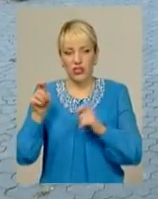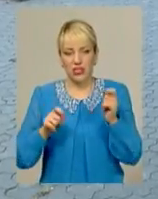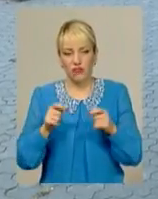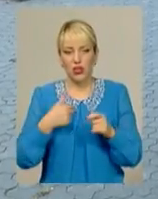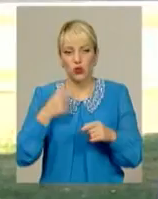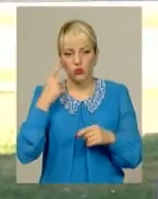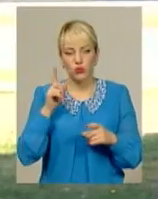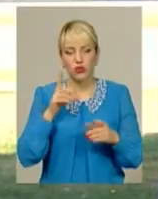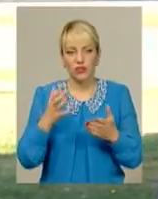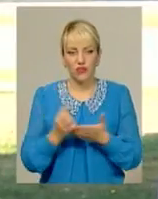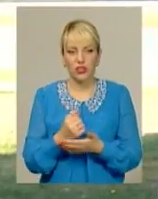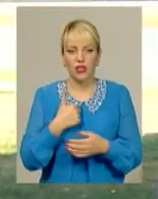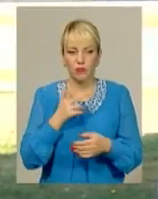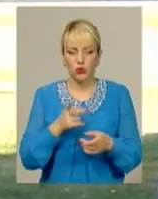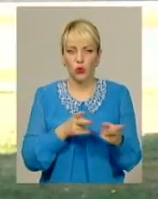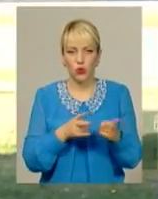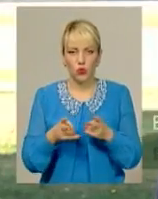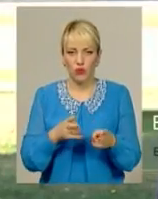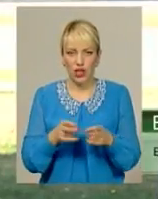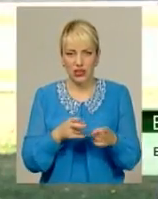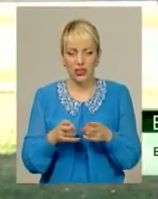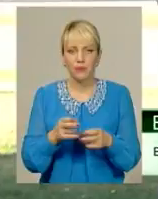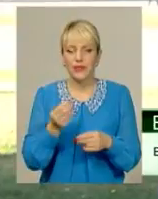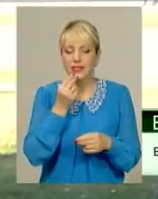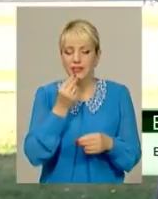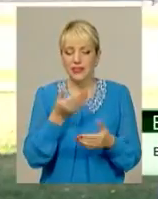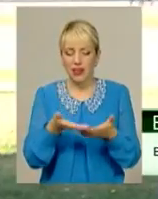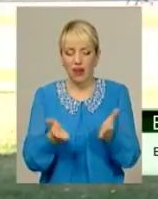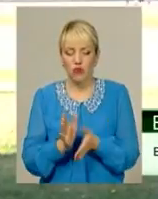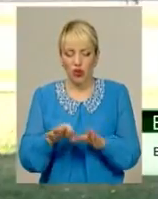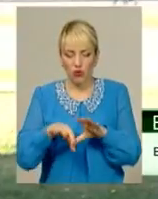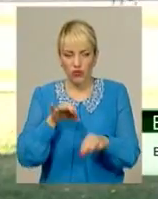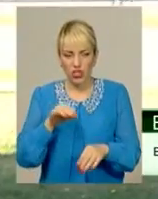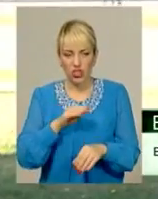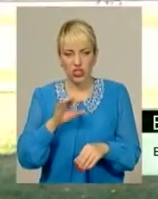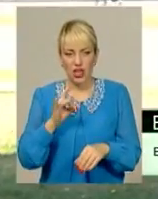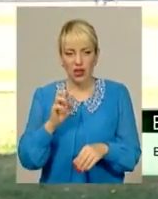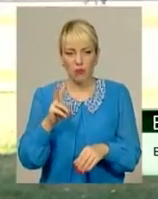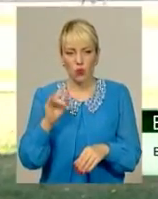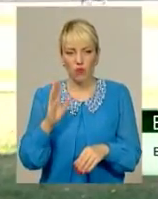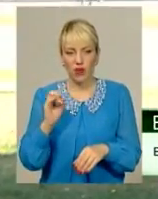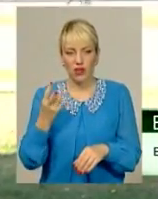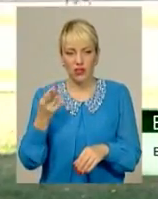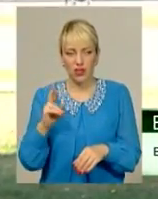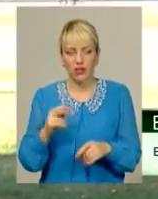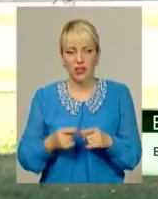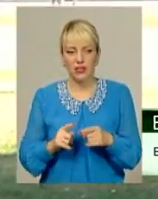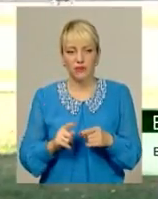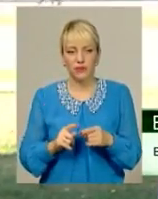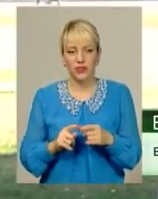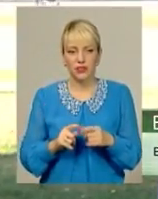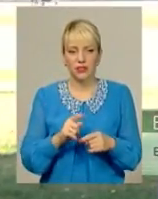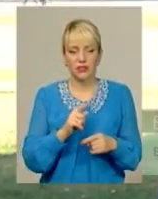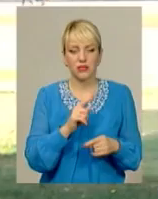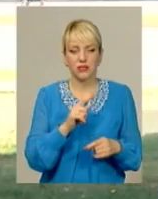Звичайно, ми будемо готувати страву, яку ми витягнули на жирбкування. Це така страва незвичайна, як таратура.